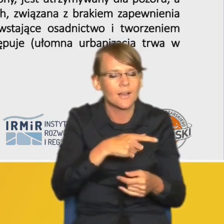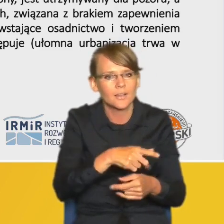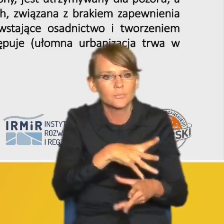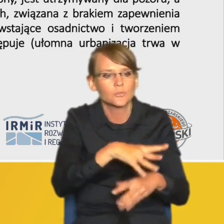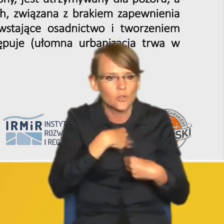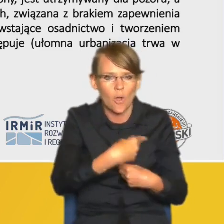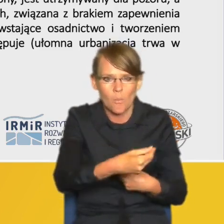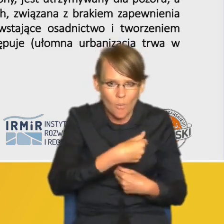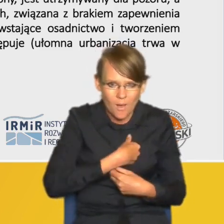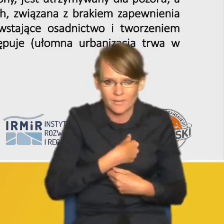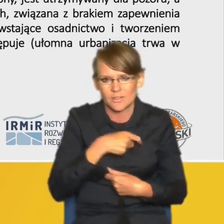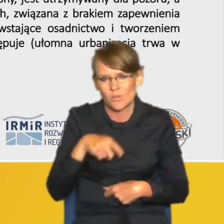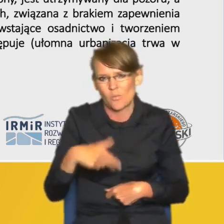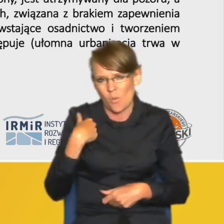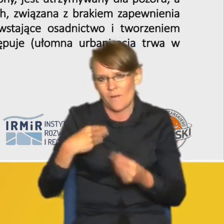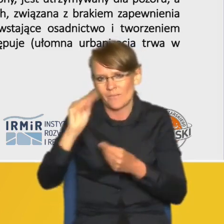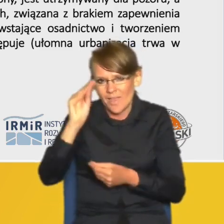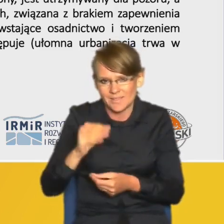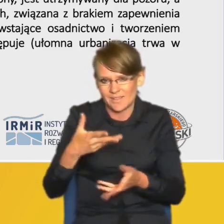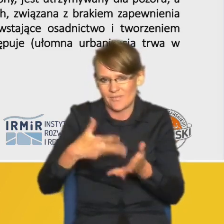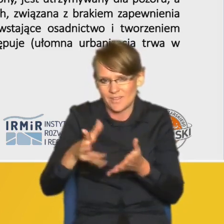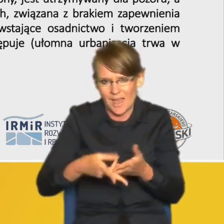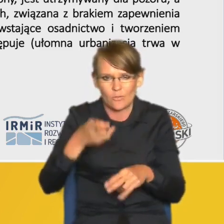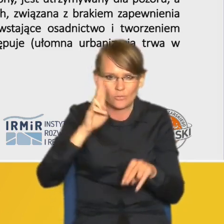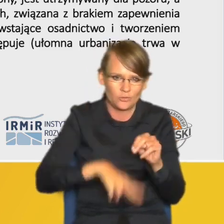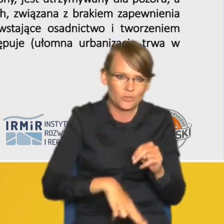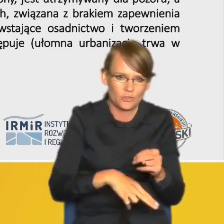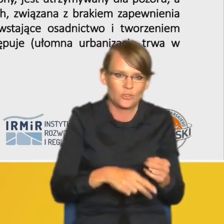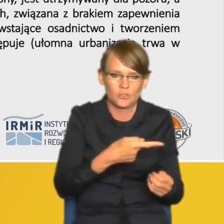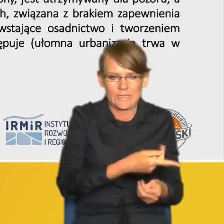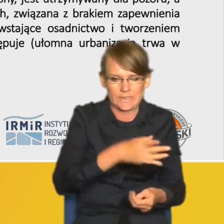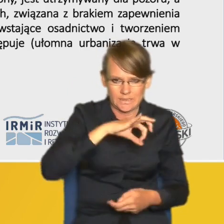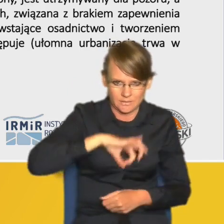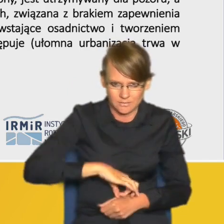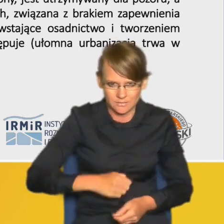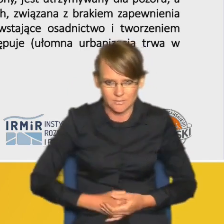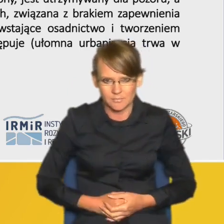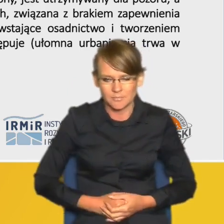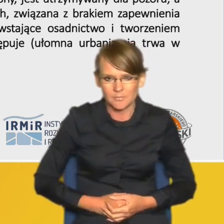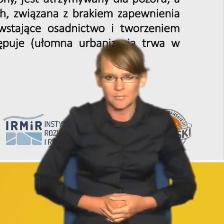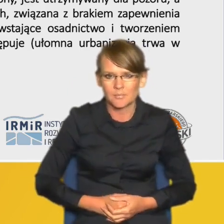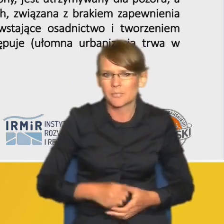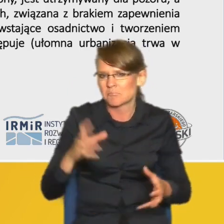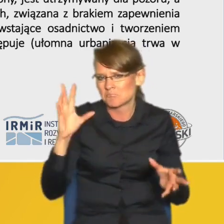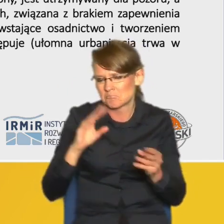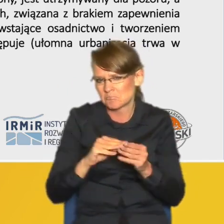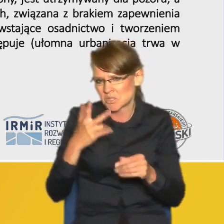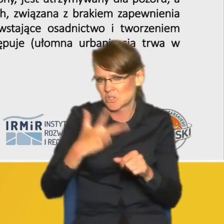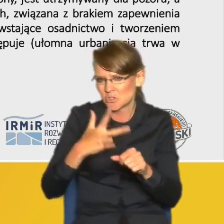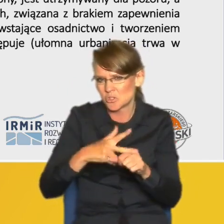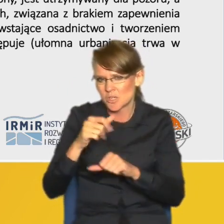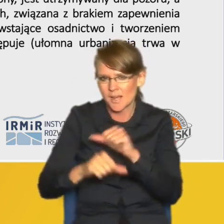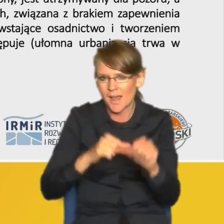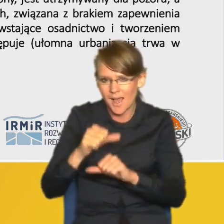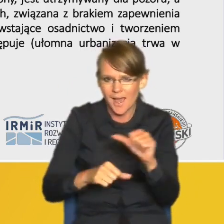opłata przynosiła dochody i funkcjonujemy od 30 prawie lat w takiej